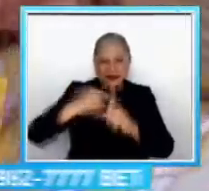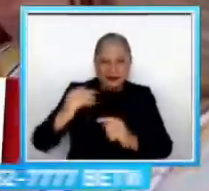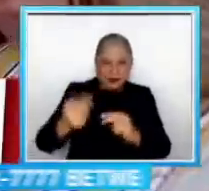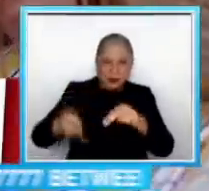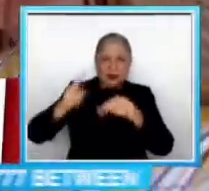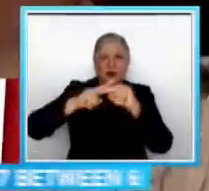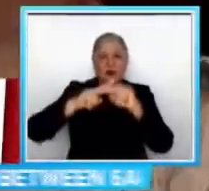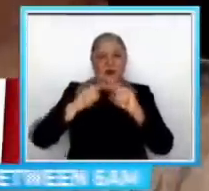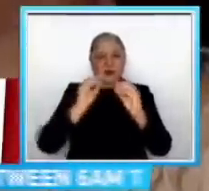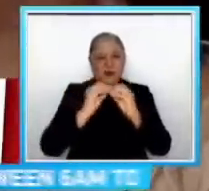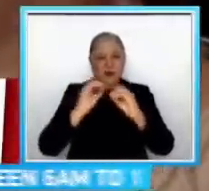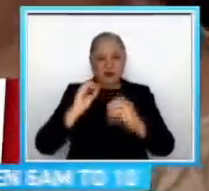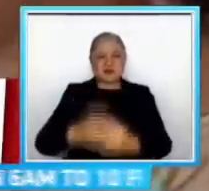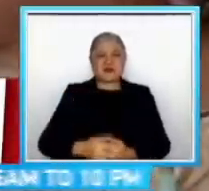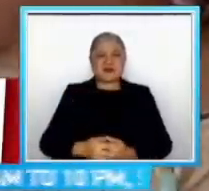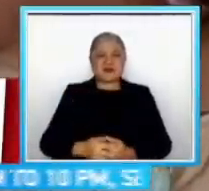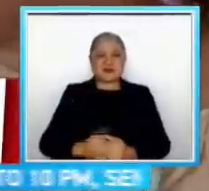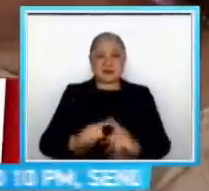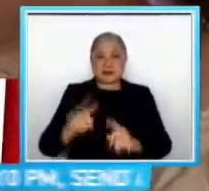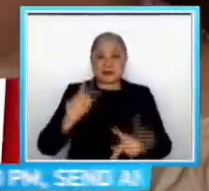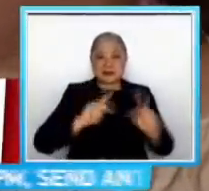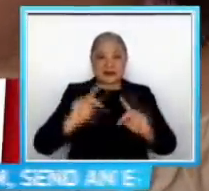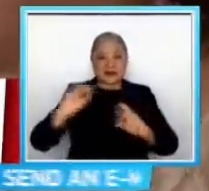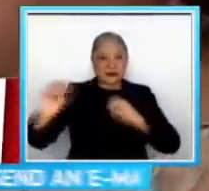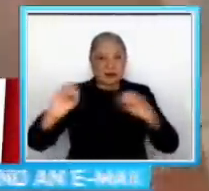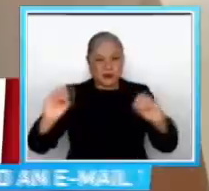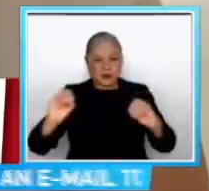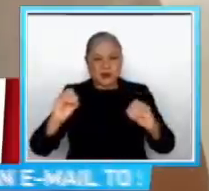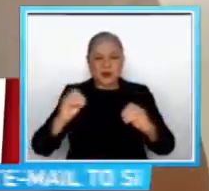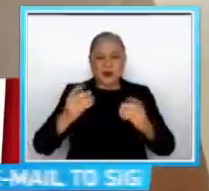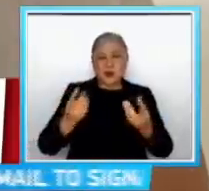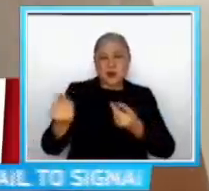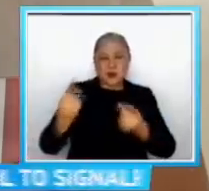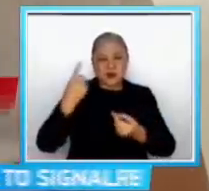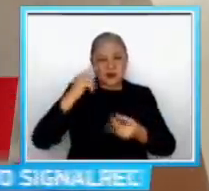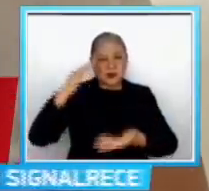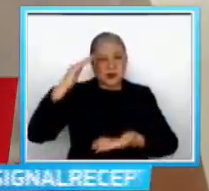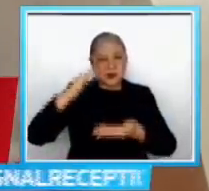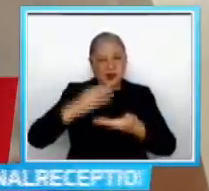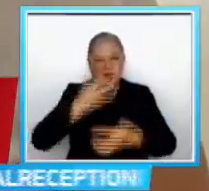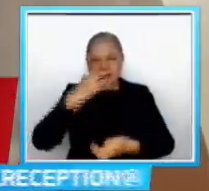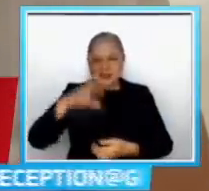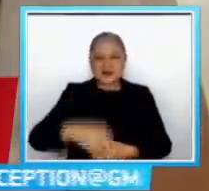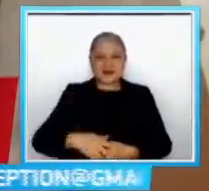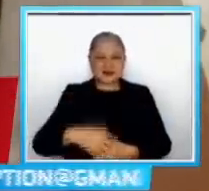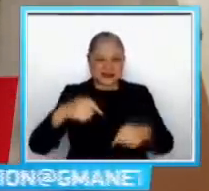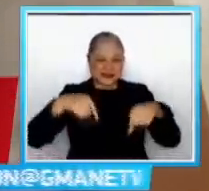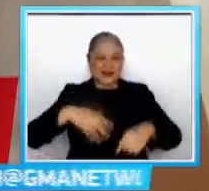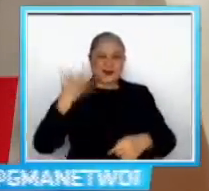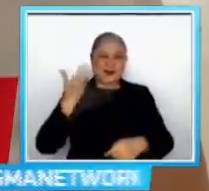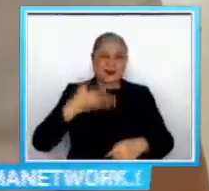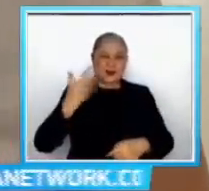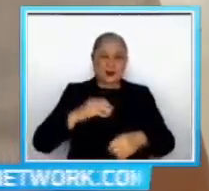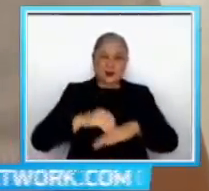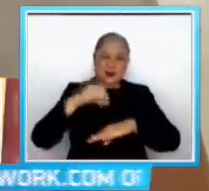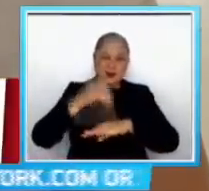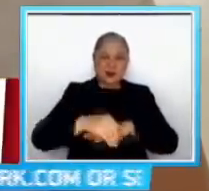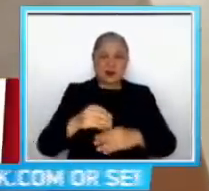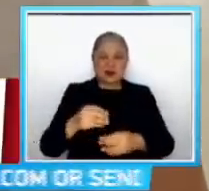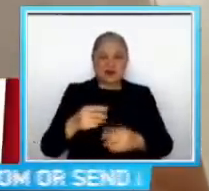kanya-kanya na ng paraan ng bawat isa para maibsan ang init na nararamdaman Sobrang init na dito, especially Metro Manila